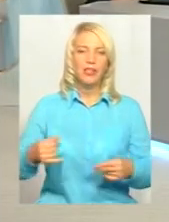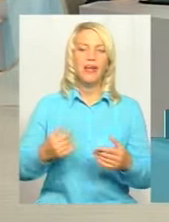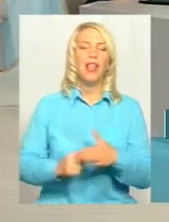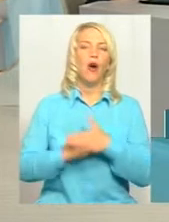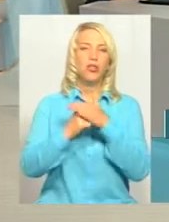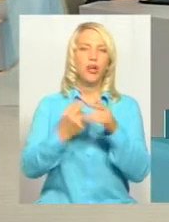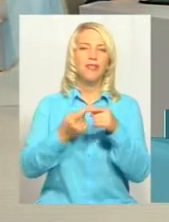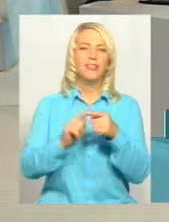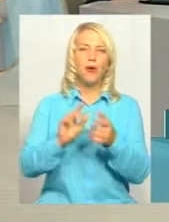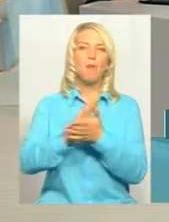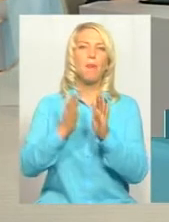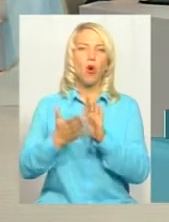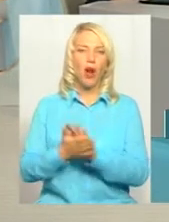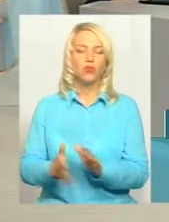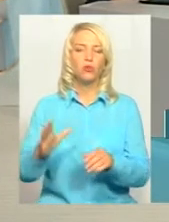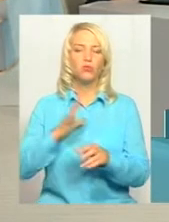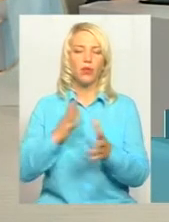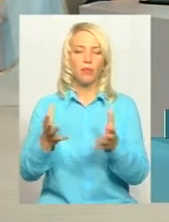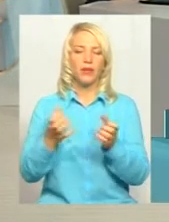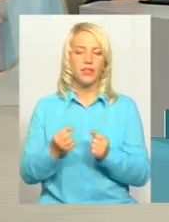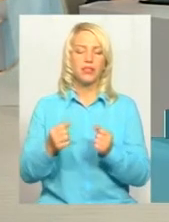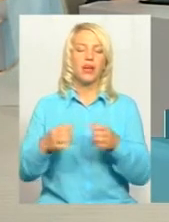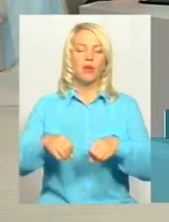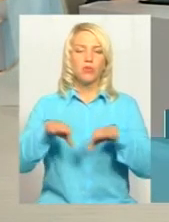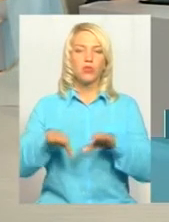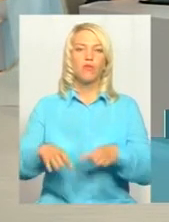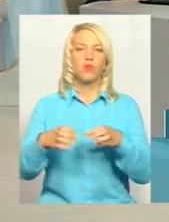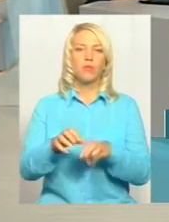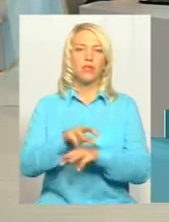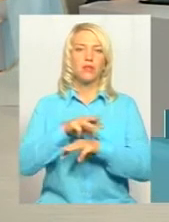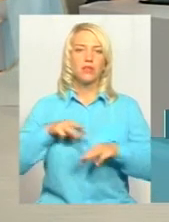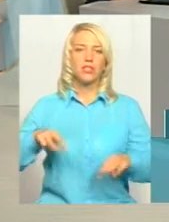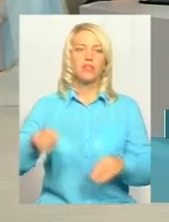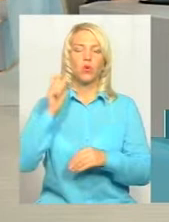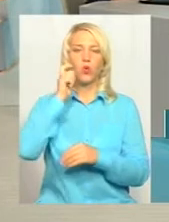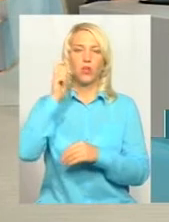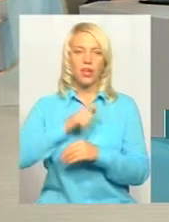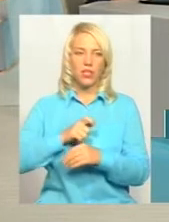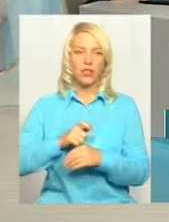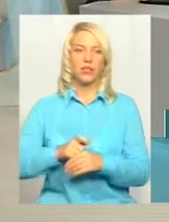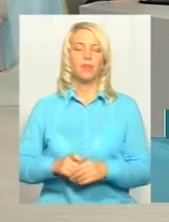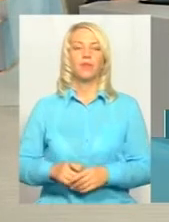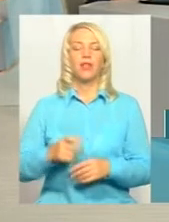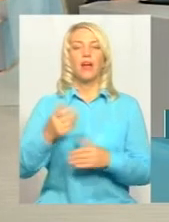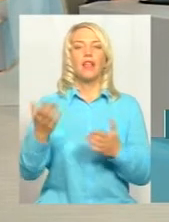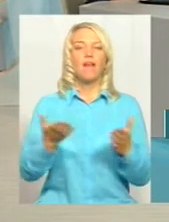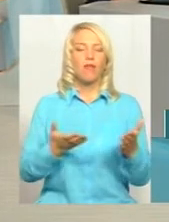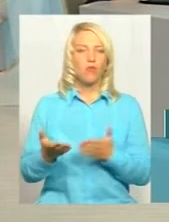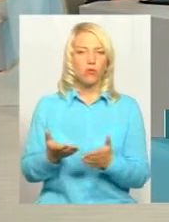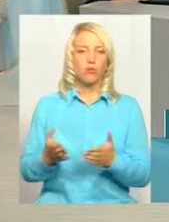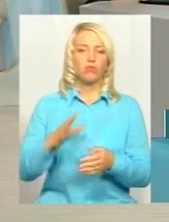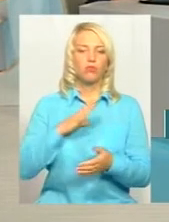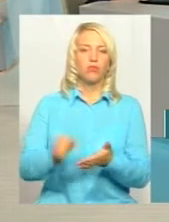була прийнята постанова Кабінету Міністрів України від 20 червня номер 512, якою